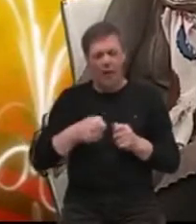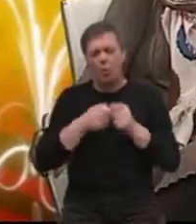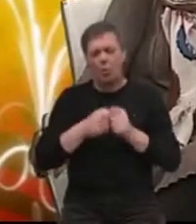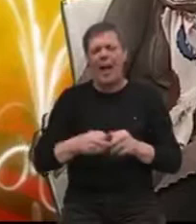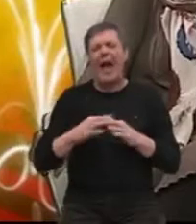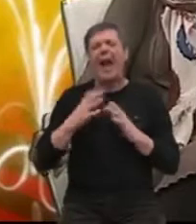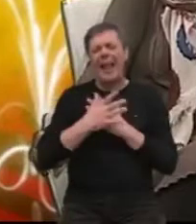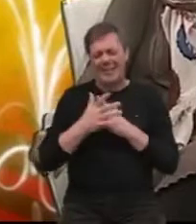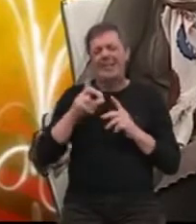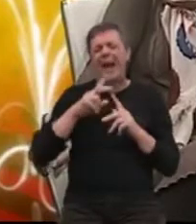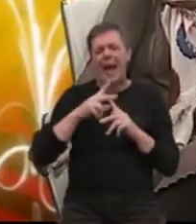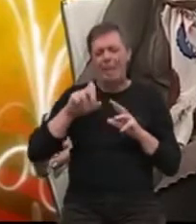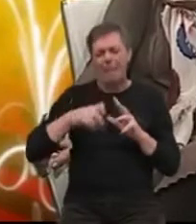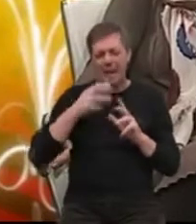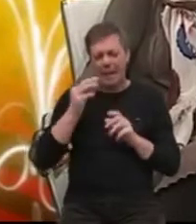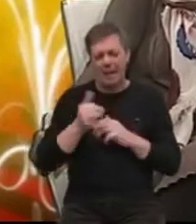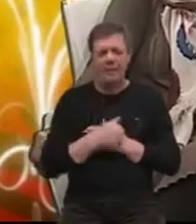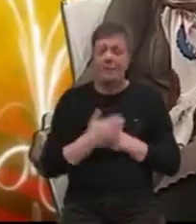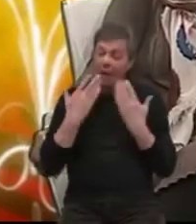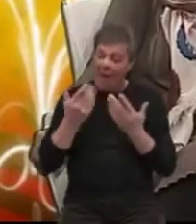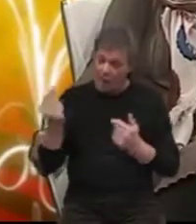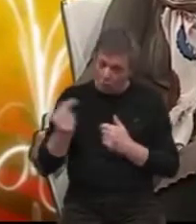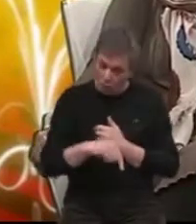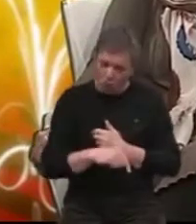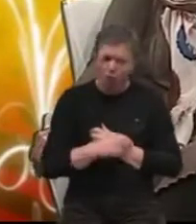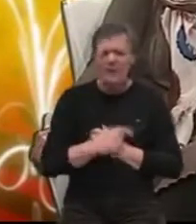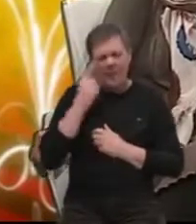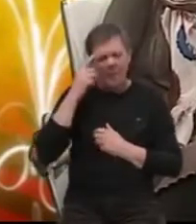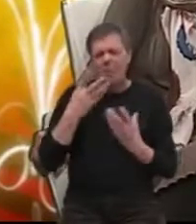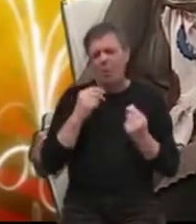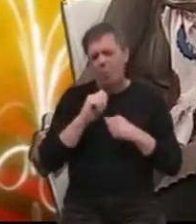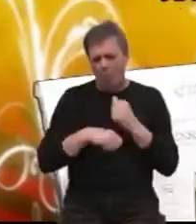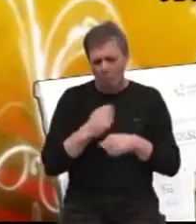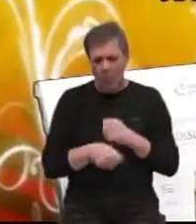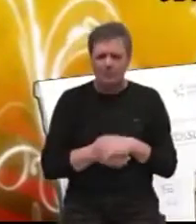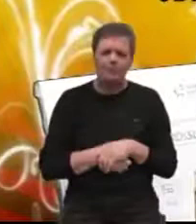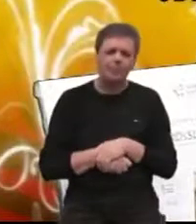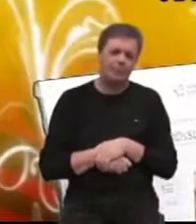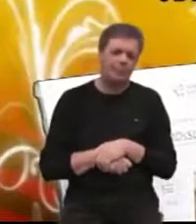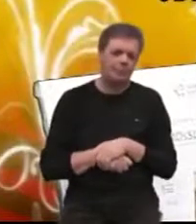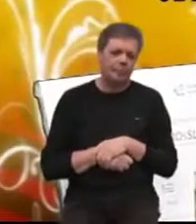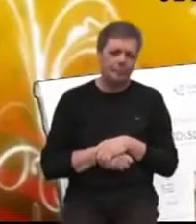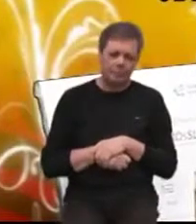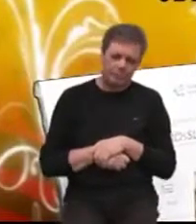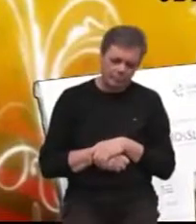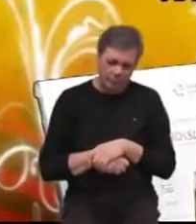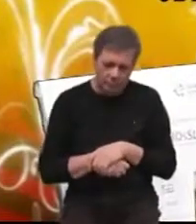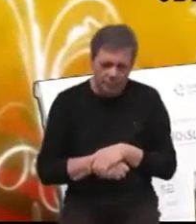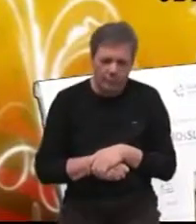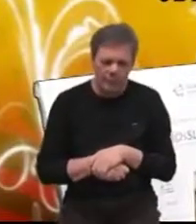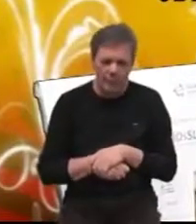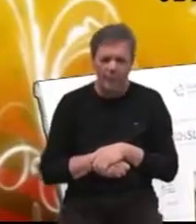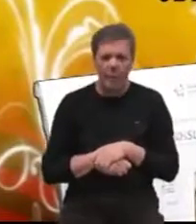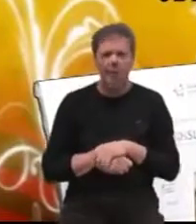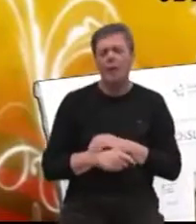tajnica udruge, dobro. Hvala vam što ste došli. Znam da imate strašno puno posla, jer kad ga zovem ne možete se ni javiti čak,